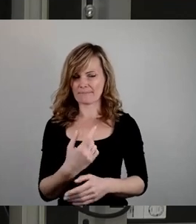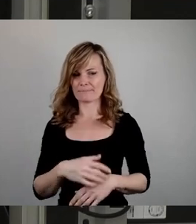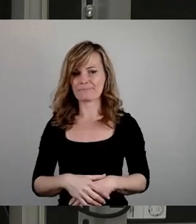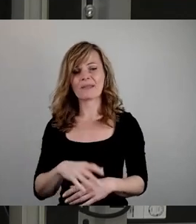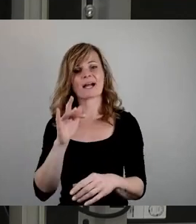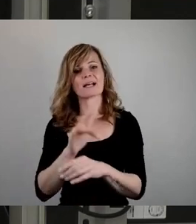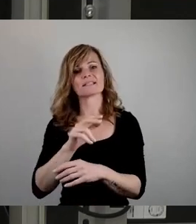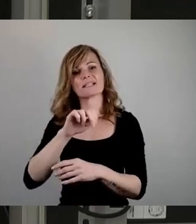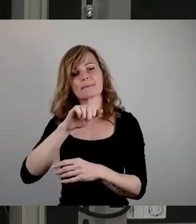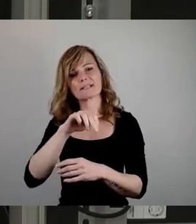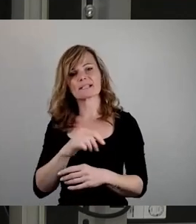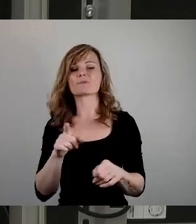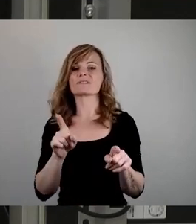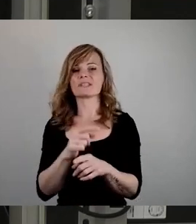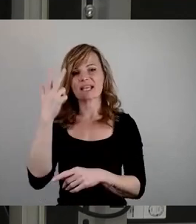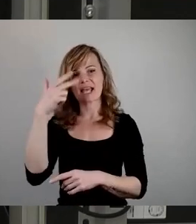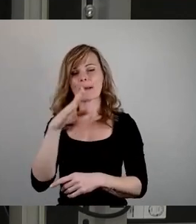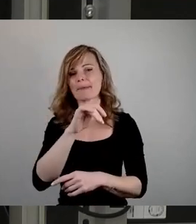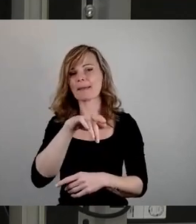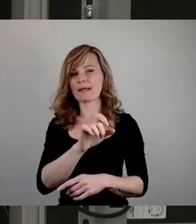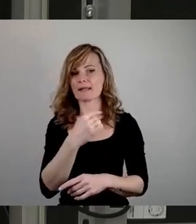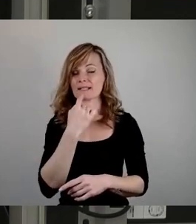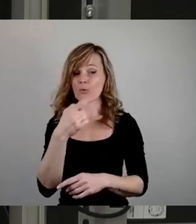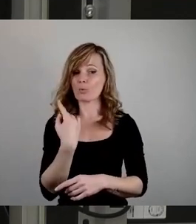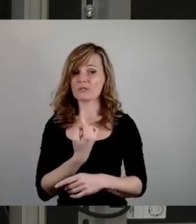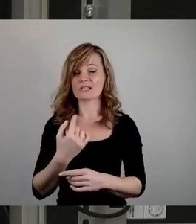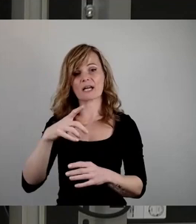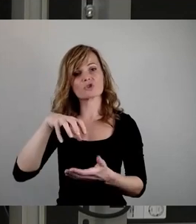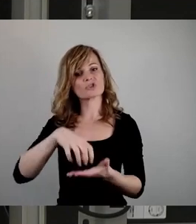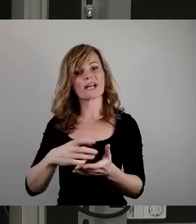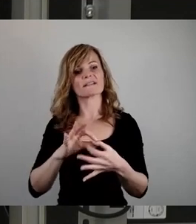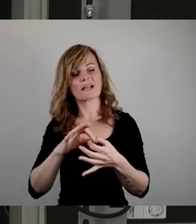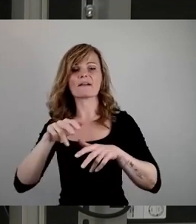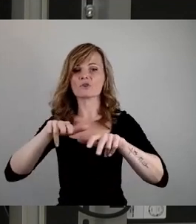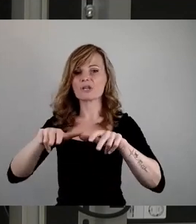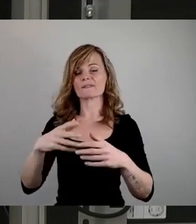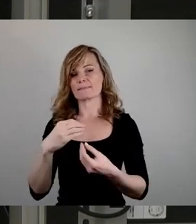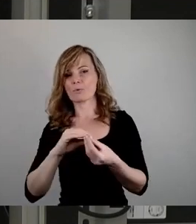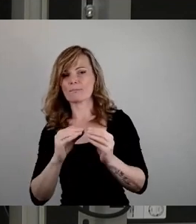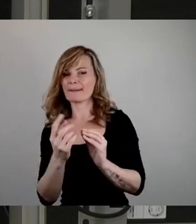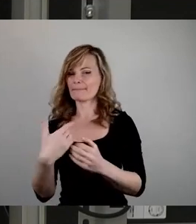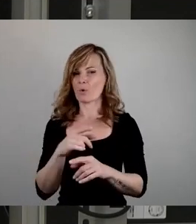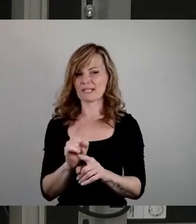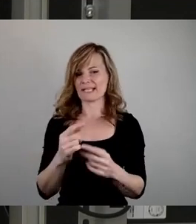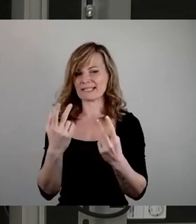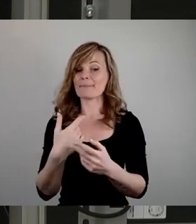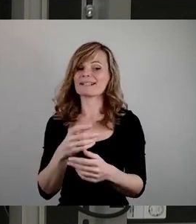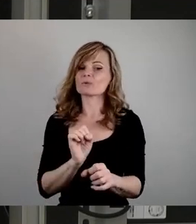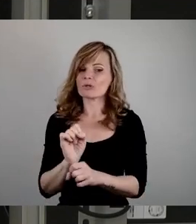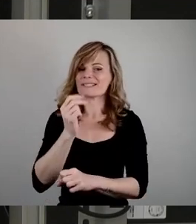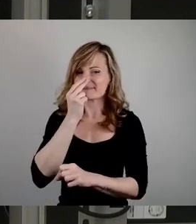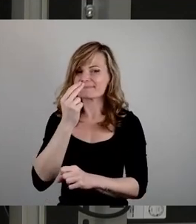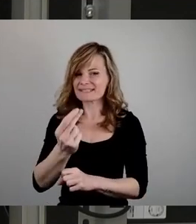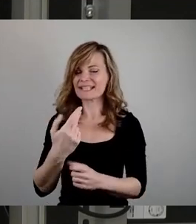im Sinne Babels auszuprägen, in unserer Stadt nicht die primäre Rolle. Allerdings bahnt sich hier schon eine brisante